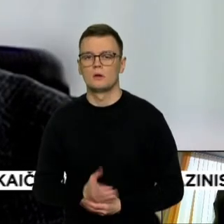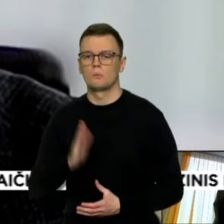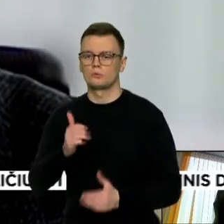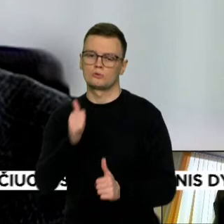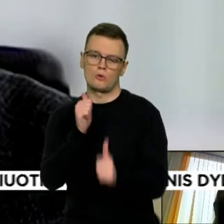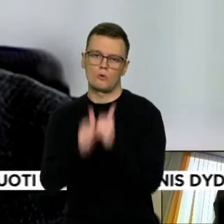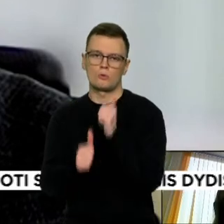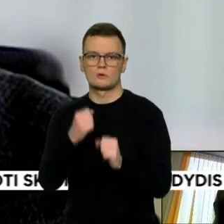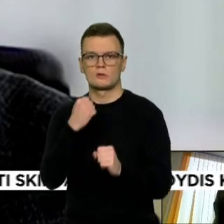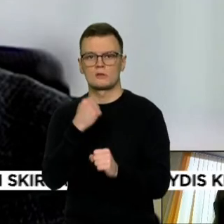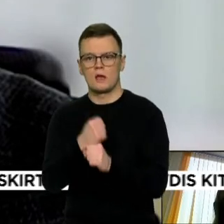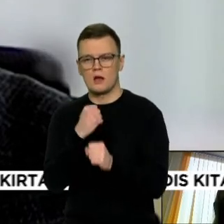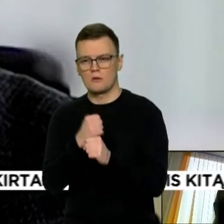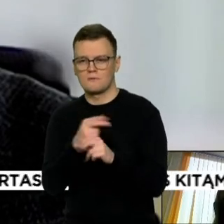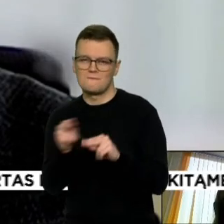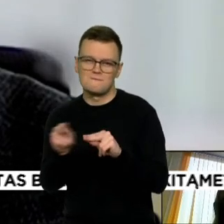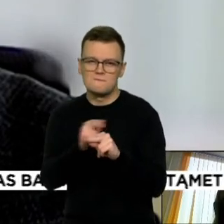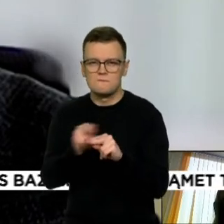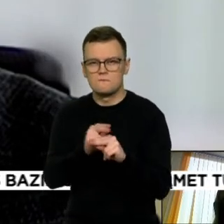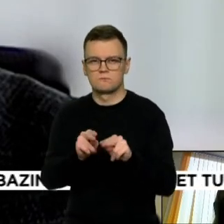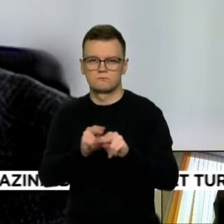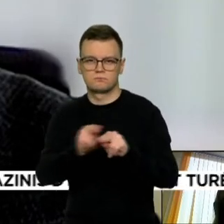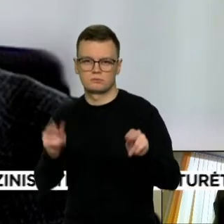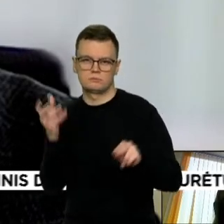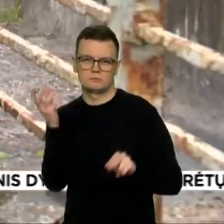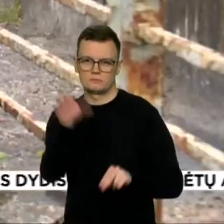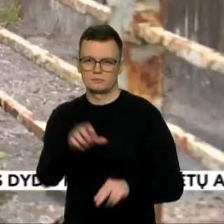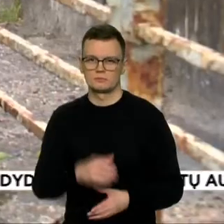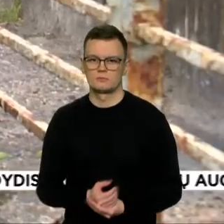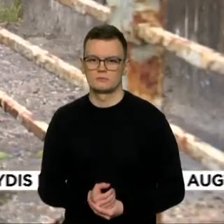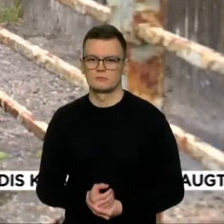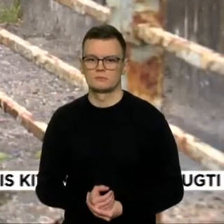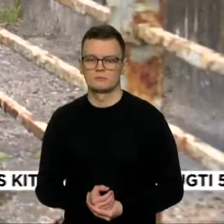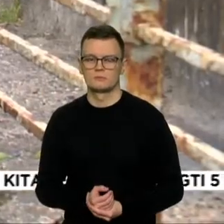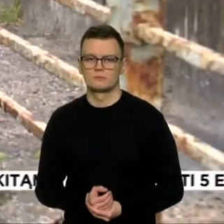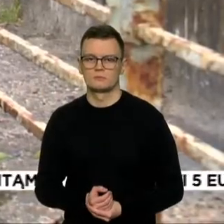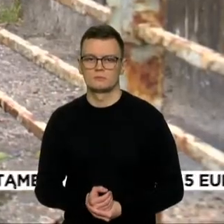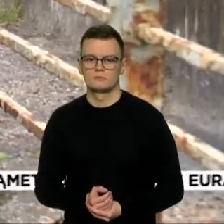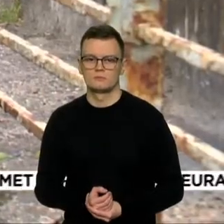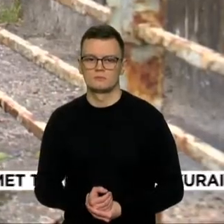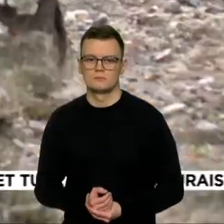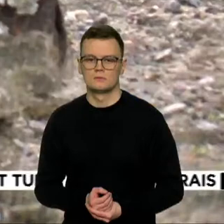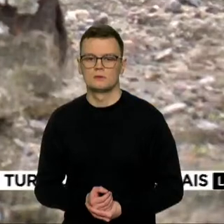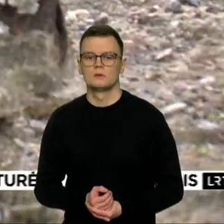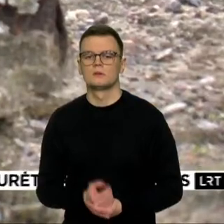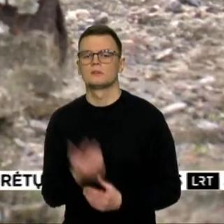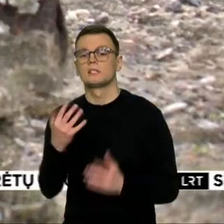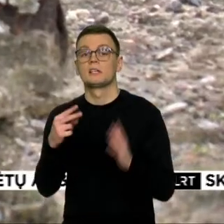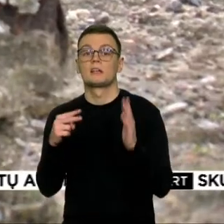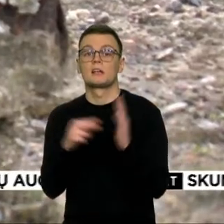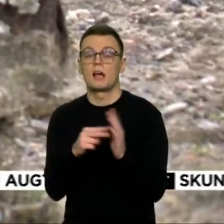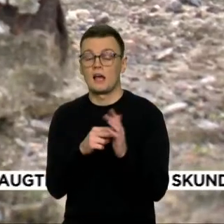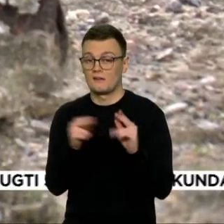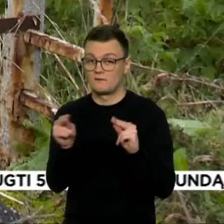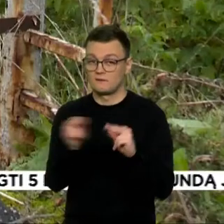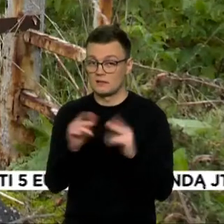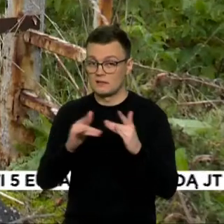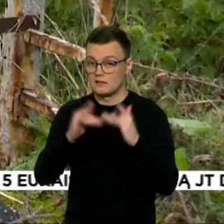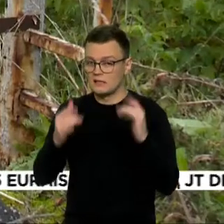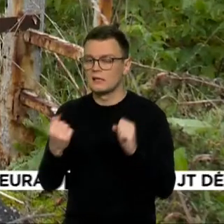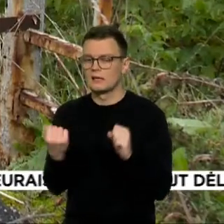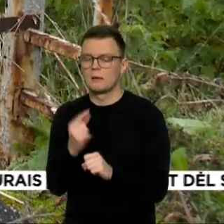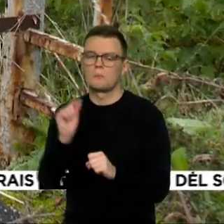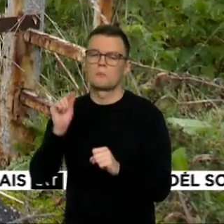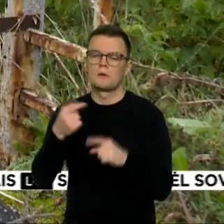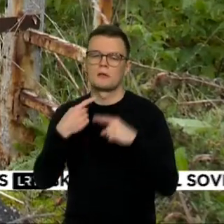rinkus rangovo, kiek tas tiltas bus sutvarkytas. Kiekai nuo sutvarkyti tiltą, paaiškės parengus techninį projektą.